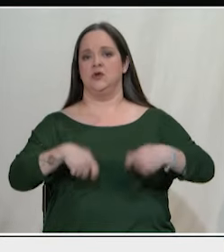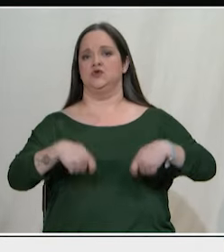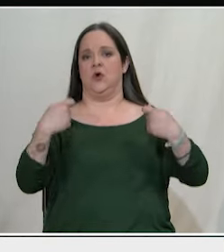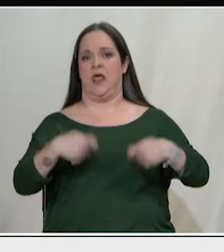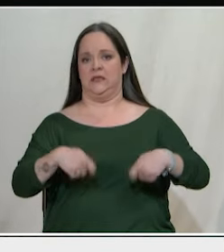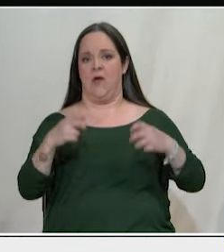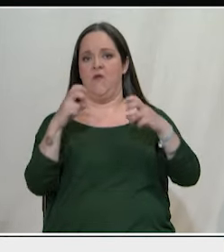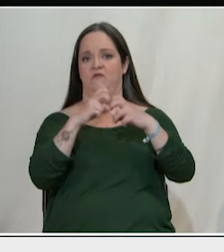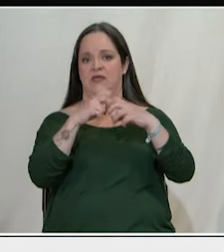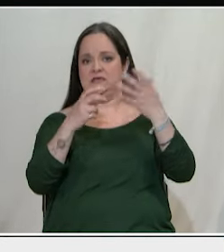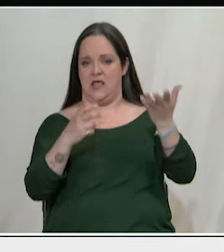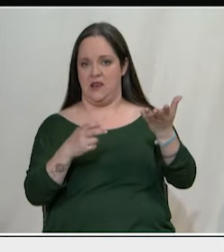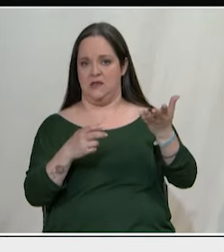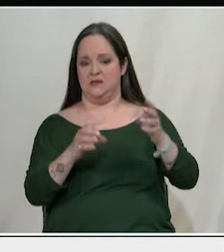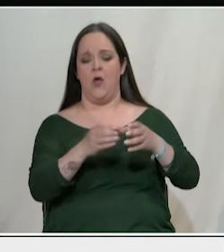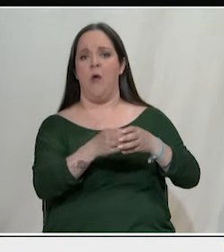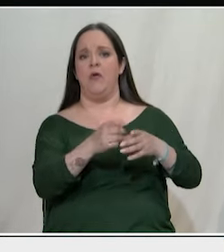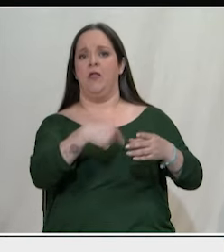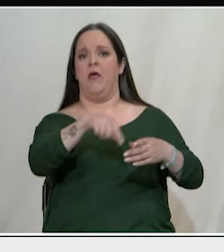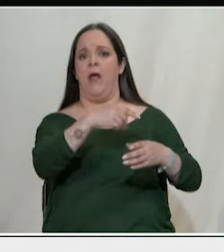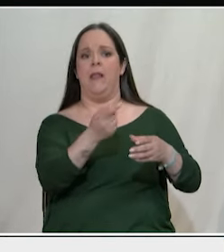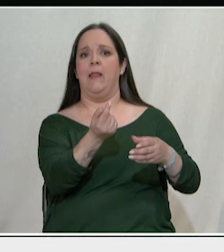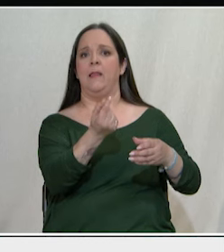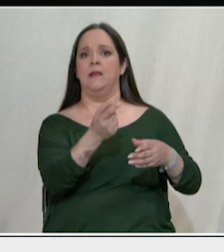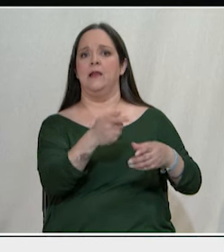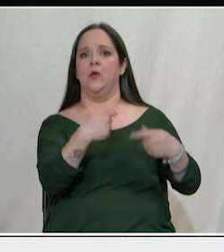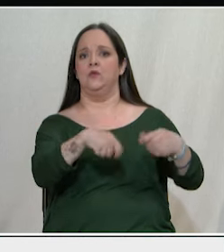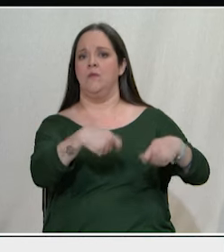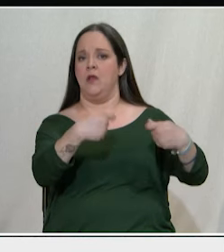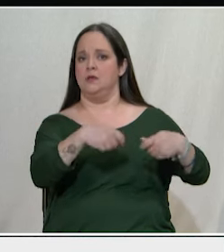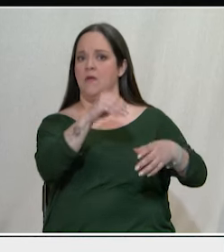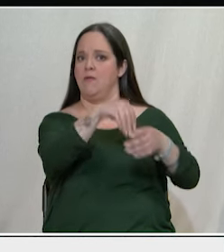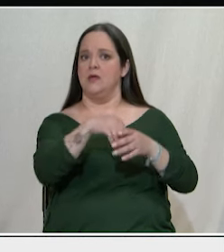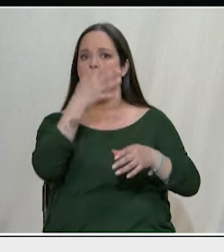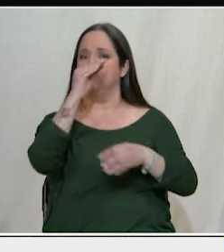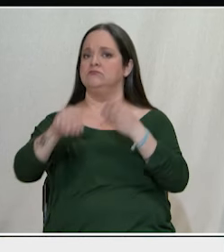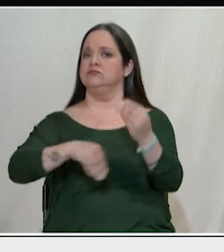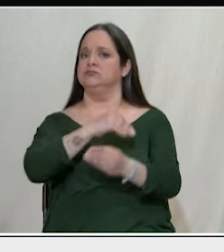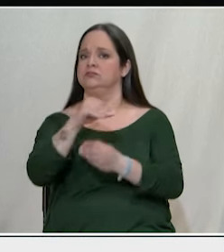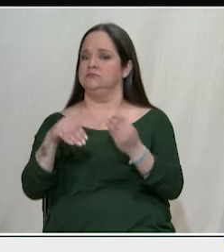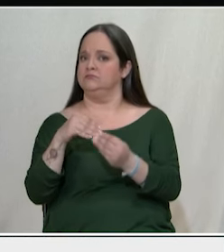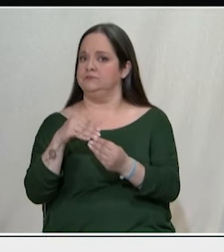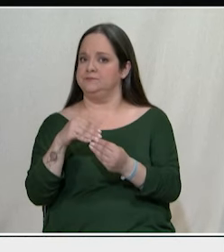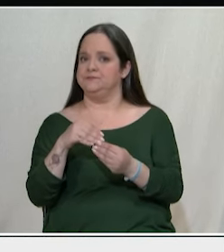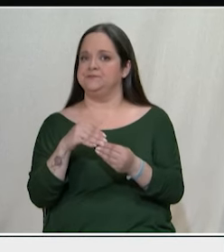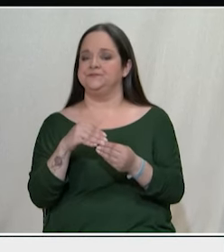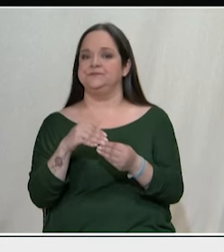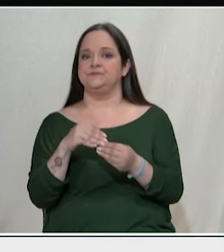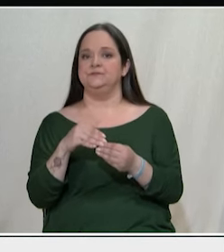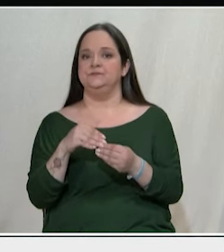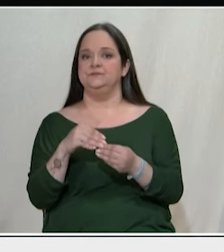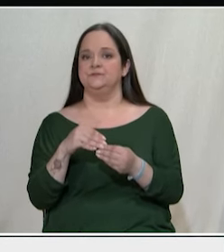βρυξελών και μιας ελίτ έχει βουτήξει σε κάθε σκάνθαλο και έχει